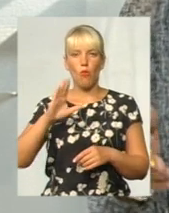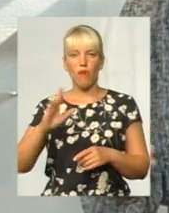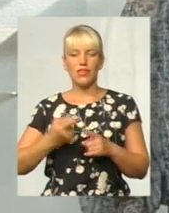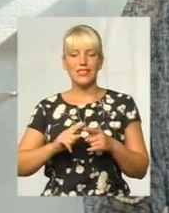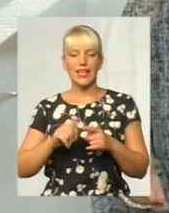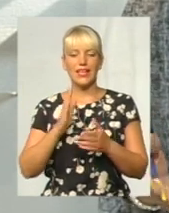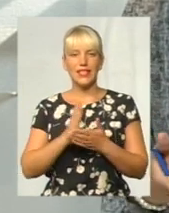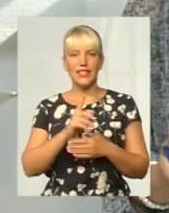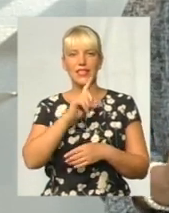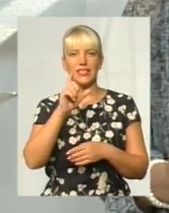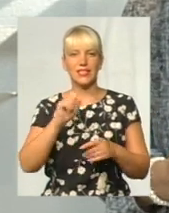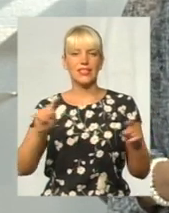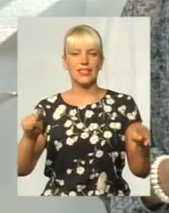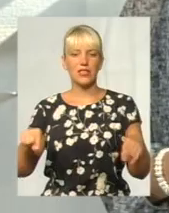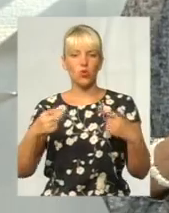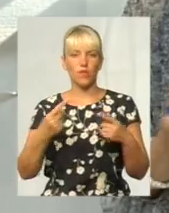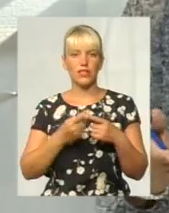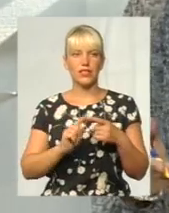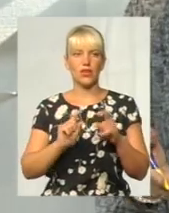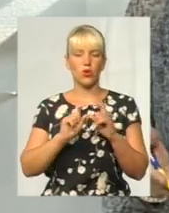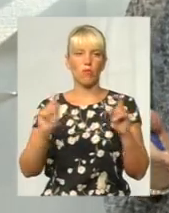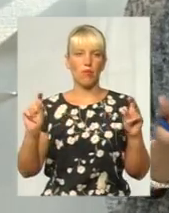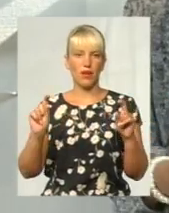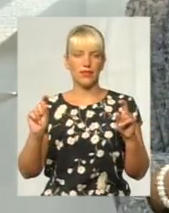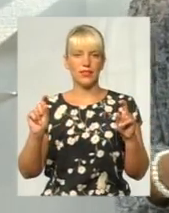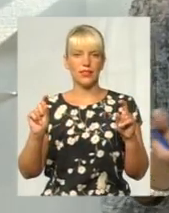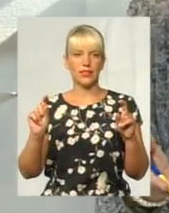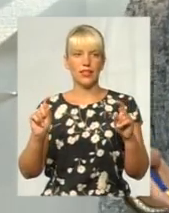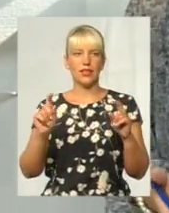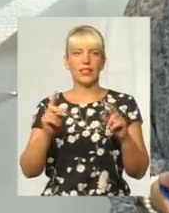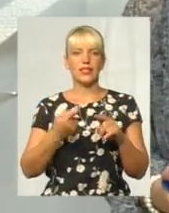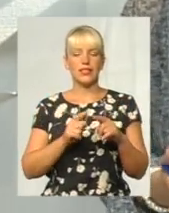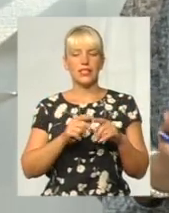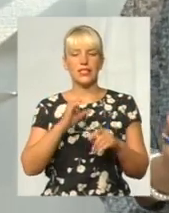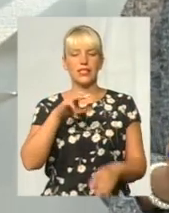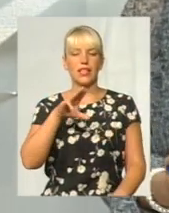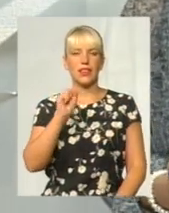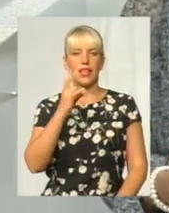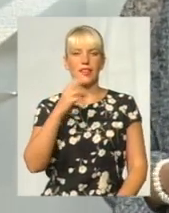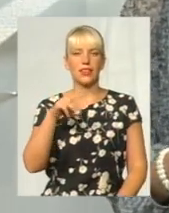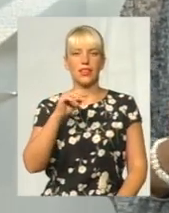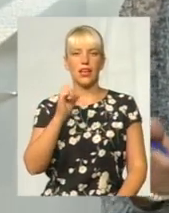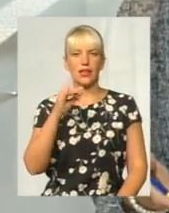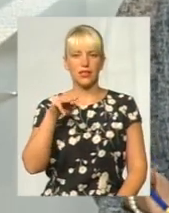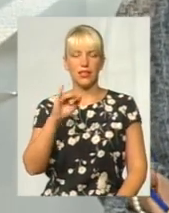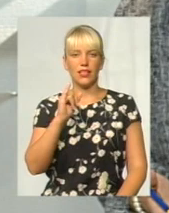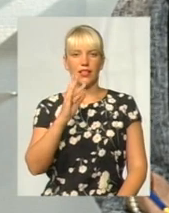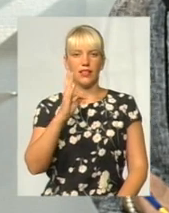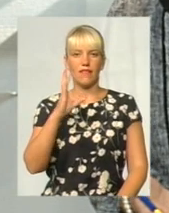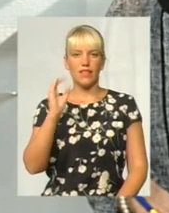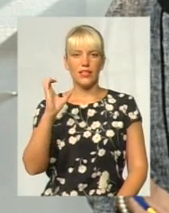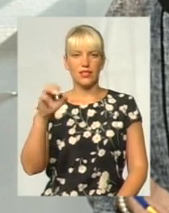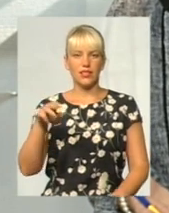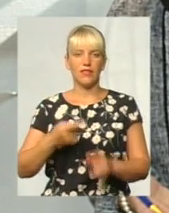основників компанії та є, власне, стандарт-інвест. І він же разом із Романом